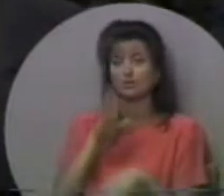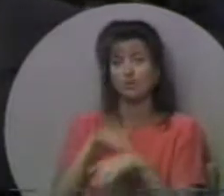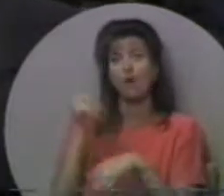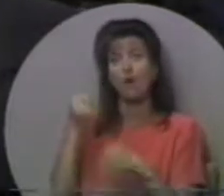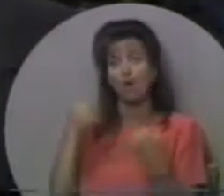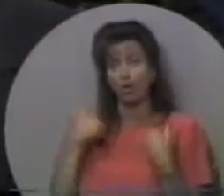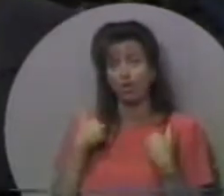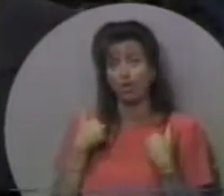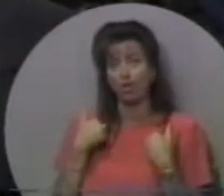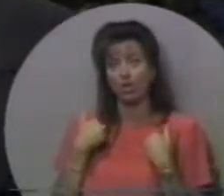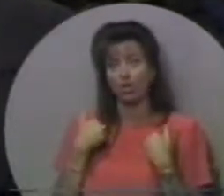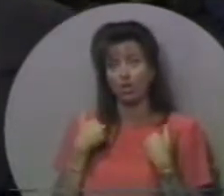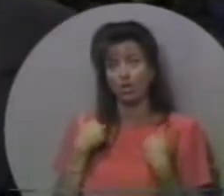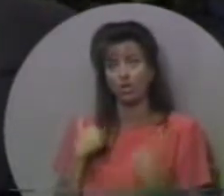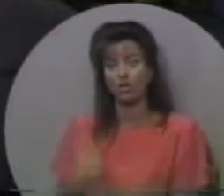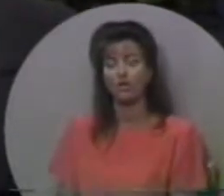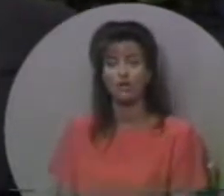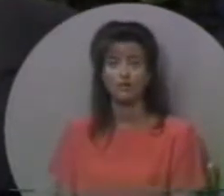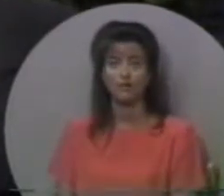серйозний поклик.